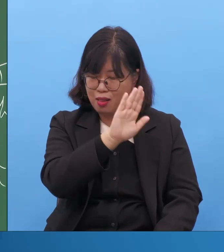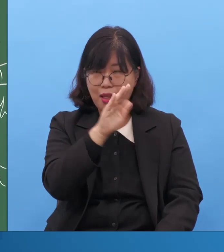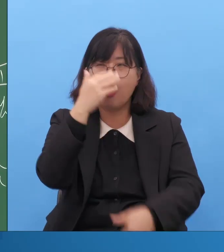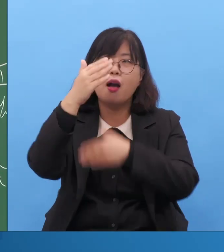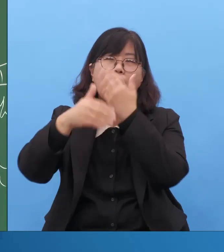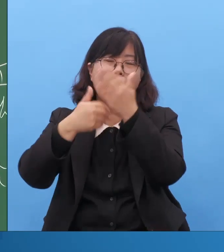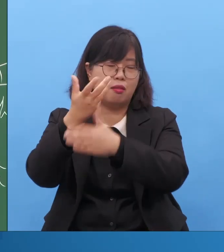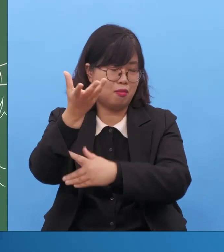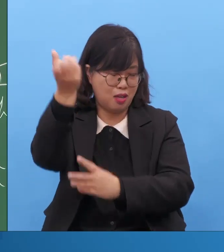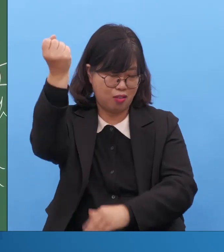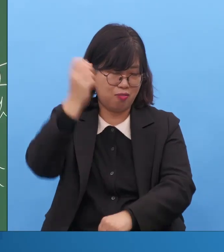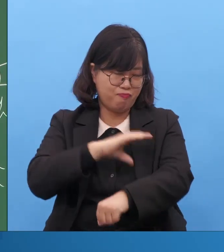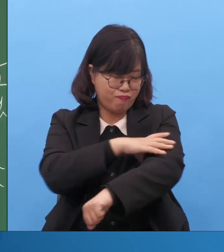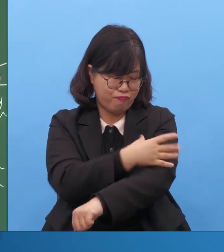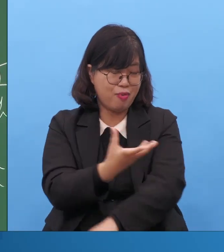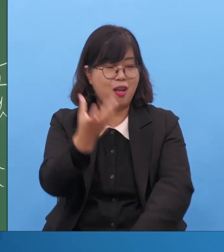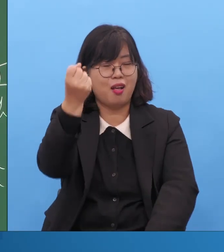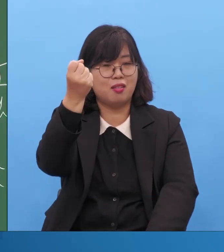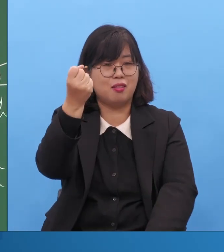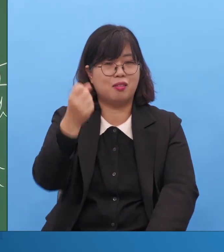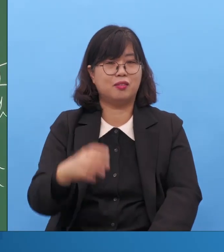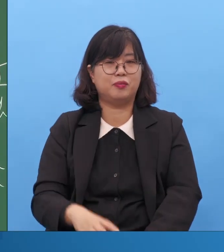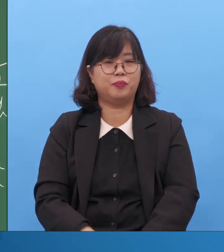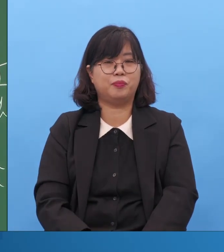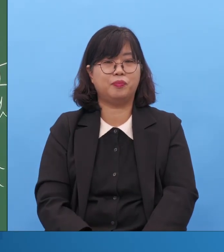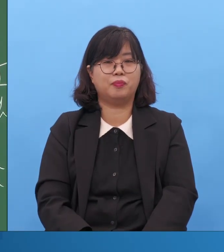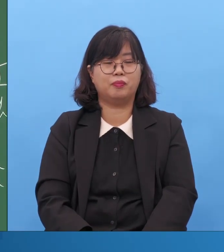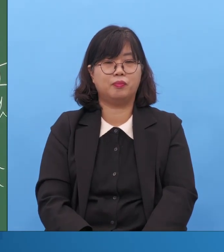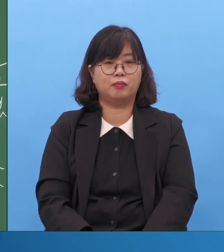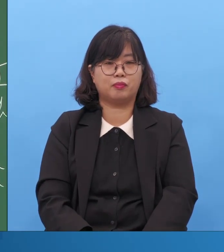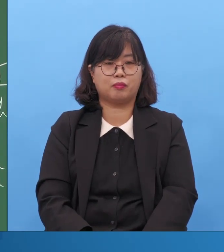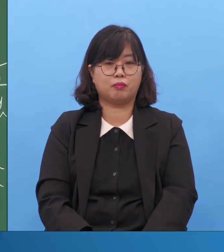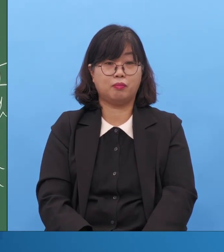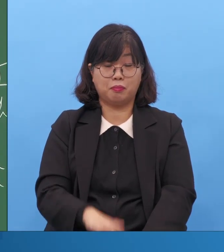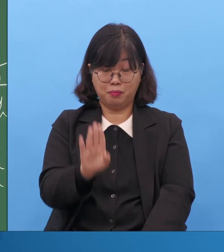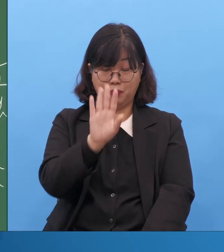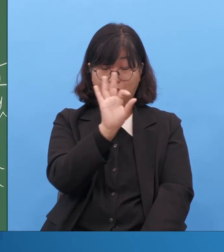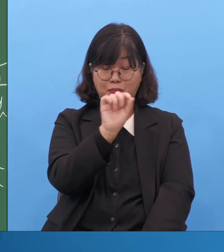안테나 때문에 소리 듣잖아요. 우리가 몰라서 그러지. 안테나 때문에 다 소리 듣고 하는 거예요. 전화하고요.